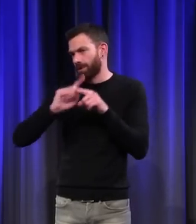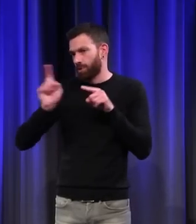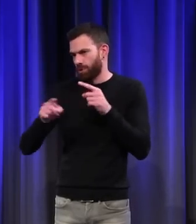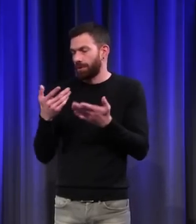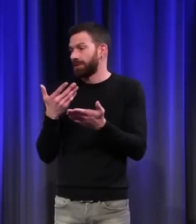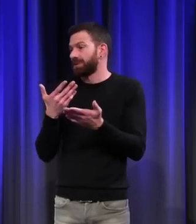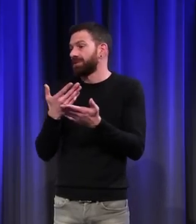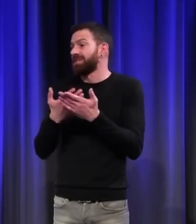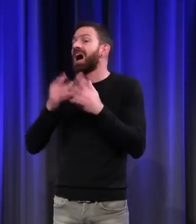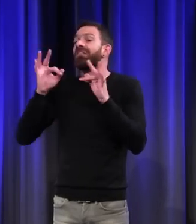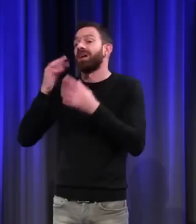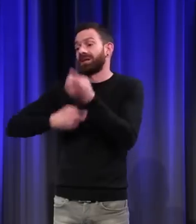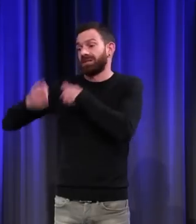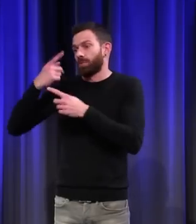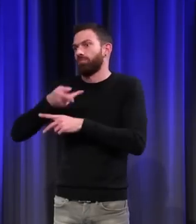danger pour l'historien.